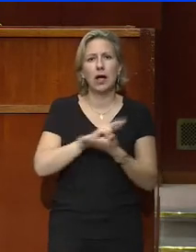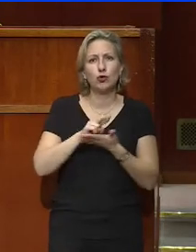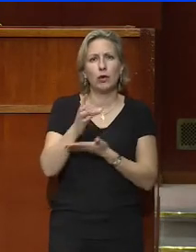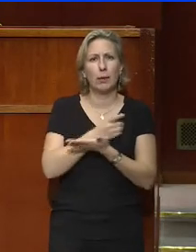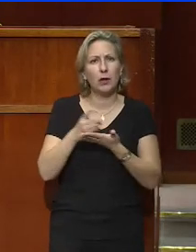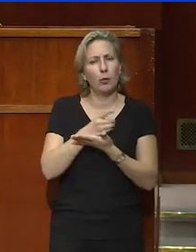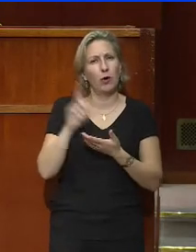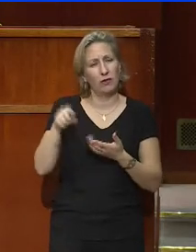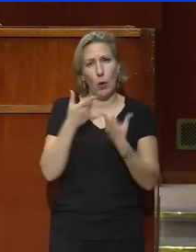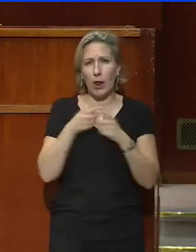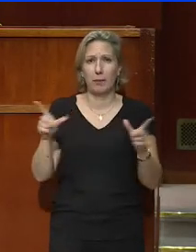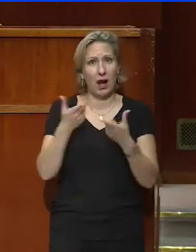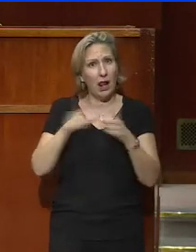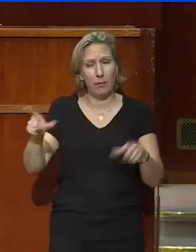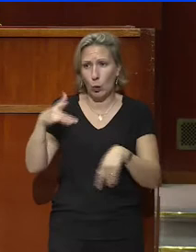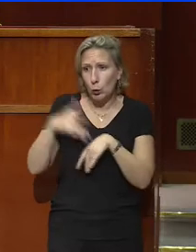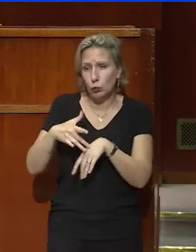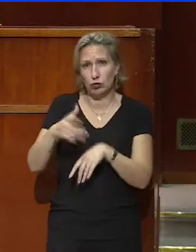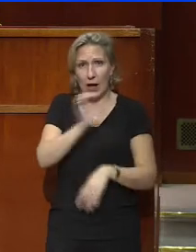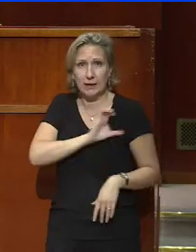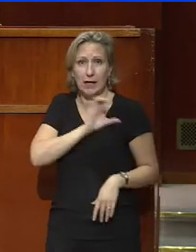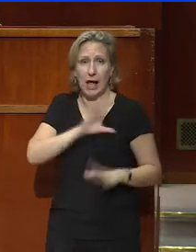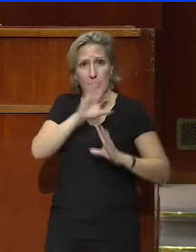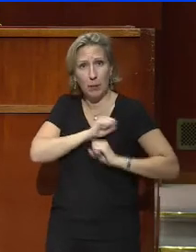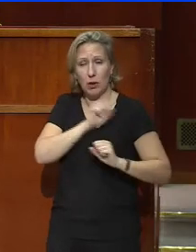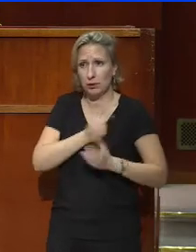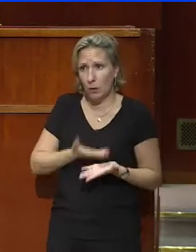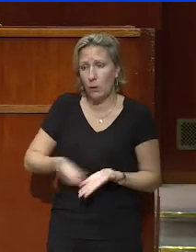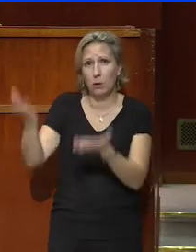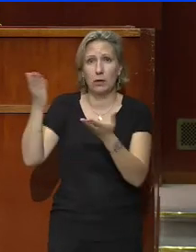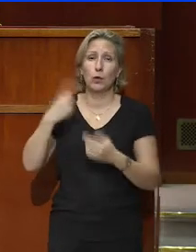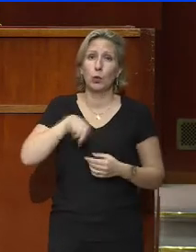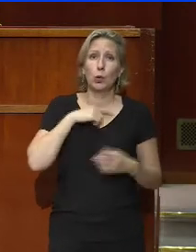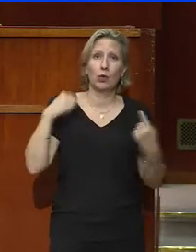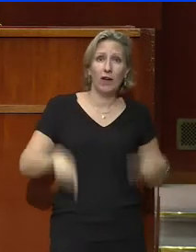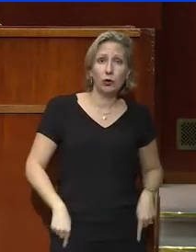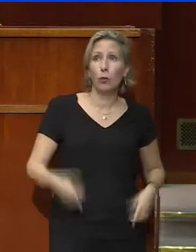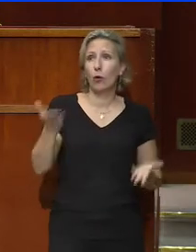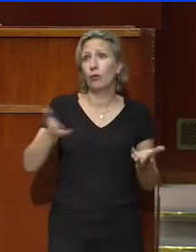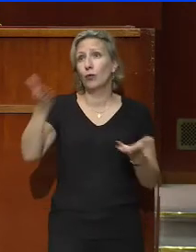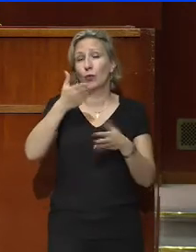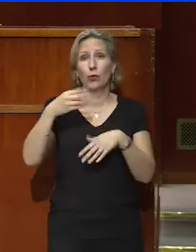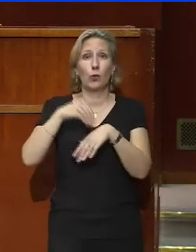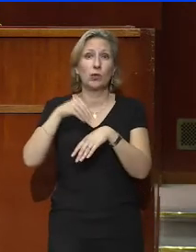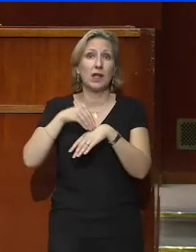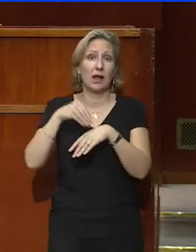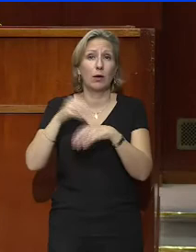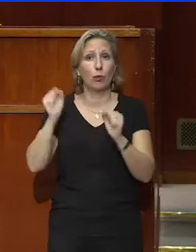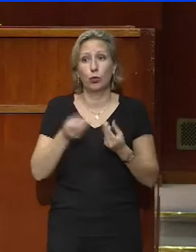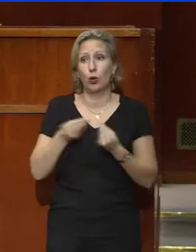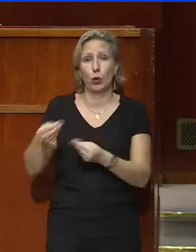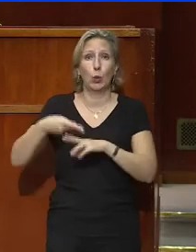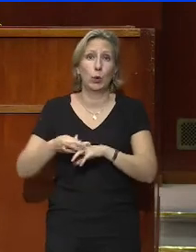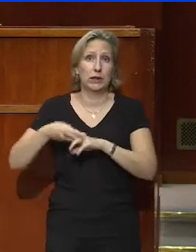en particulier d'expérimenter. À nous, au gouvernement, à vous, au Conseil, de leur donner des outils pour